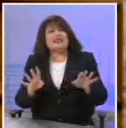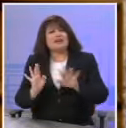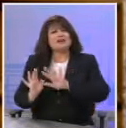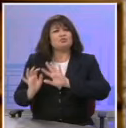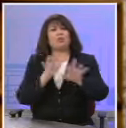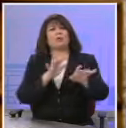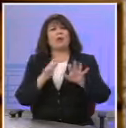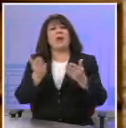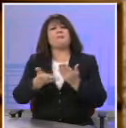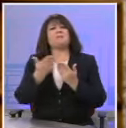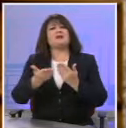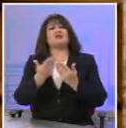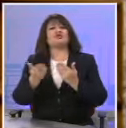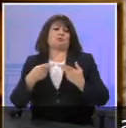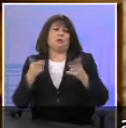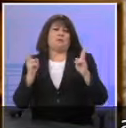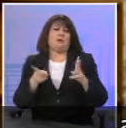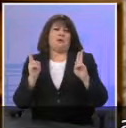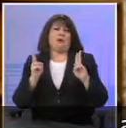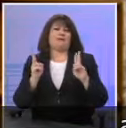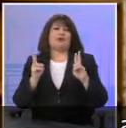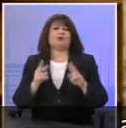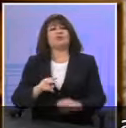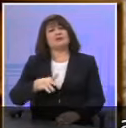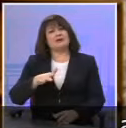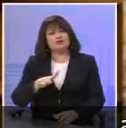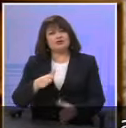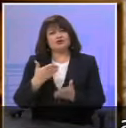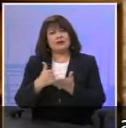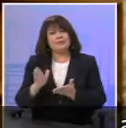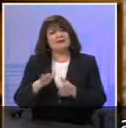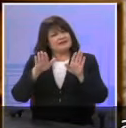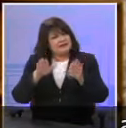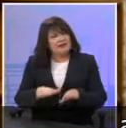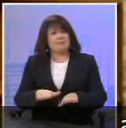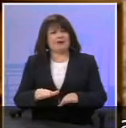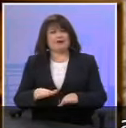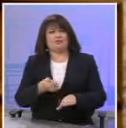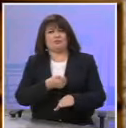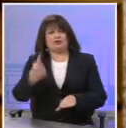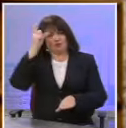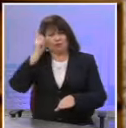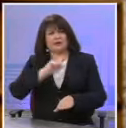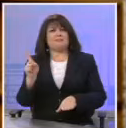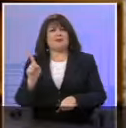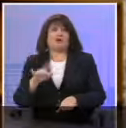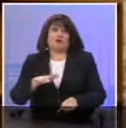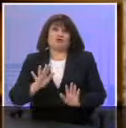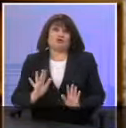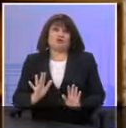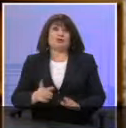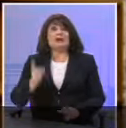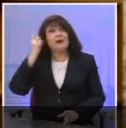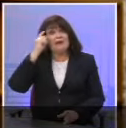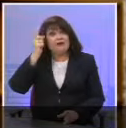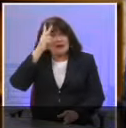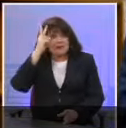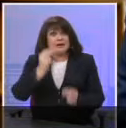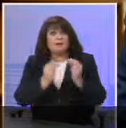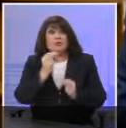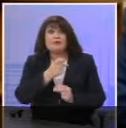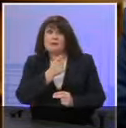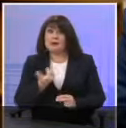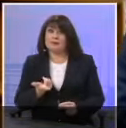επισκεφθούν με απόλυτη ελευθερία και ενδεχομένως η μισή από αυτούς να διαμείνουν, να μην γυρίσουν ποτέ πίσω. Αντιλαμβάνεστε λοιπόν ότι